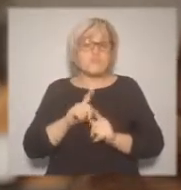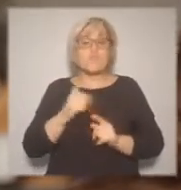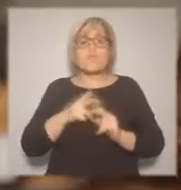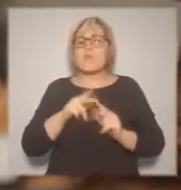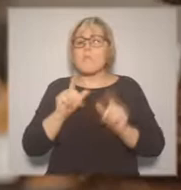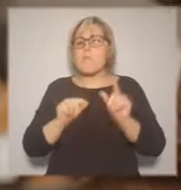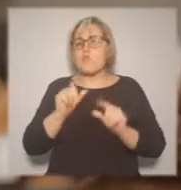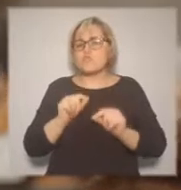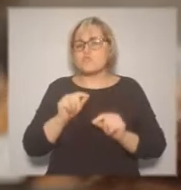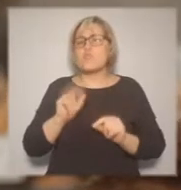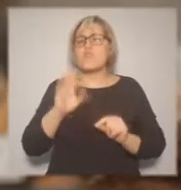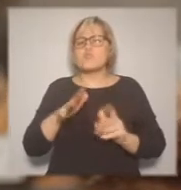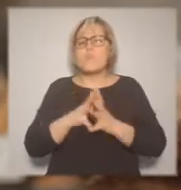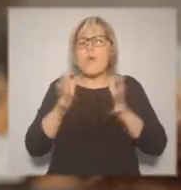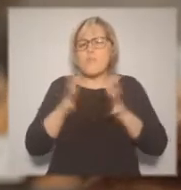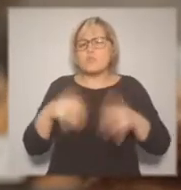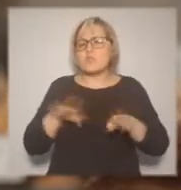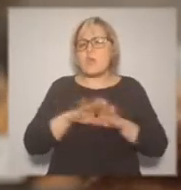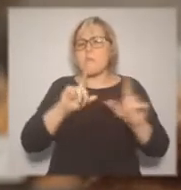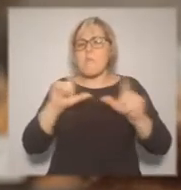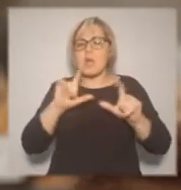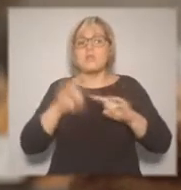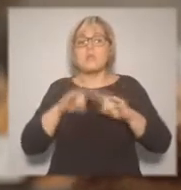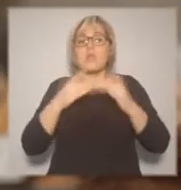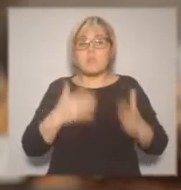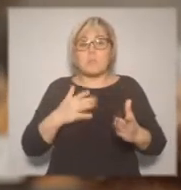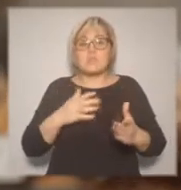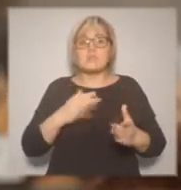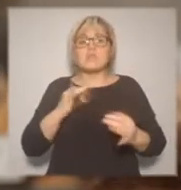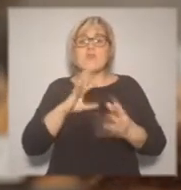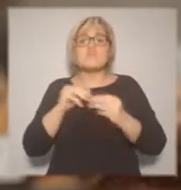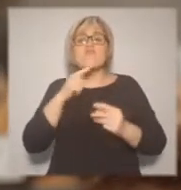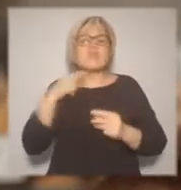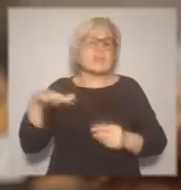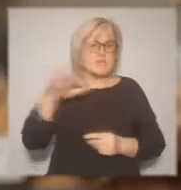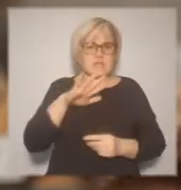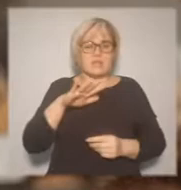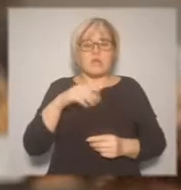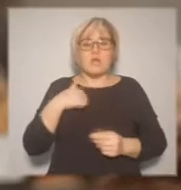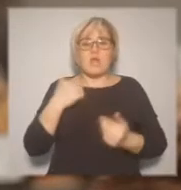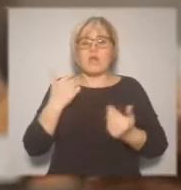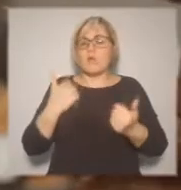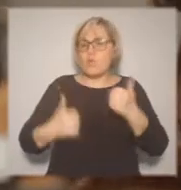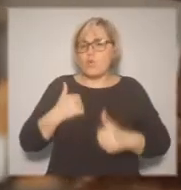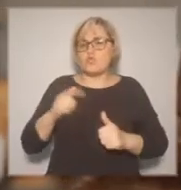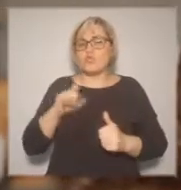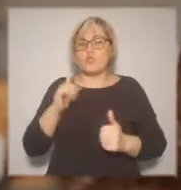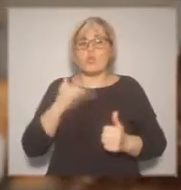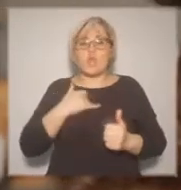России. Вот я горда, что у нас начинается вот это такое движение, и пусть эти бренды